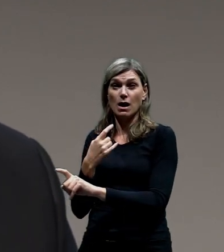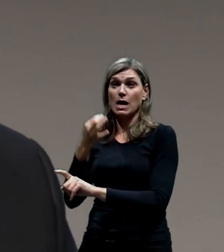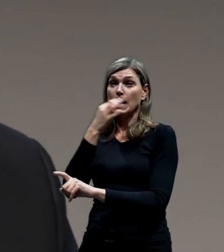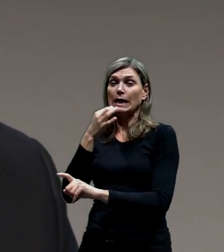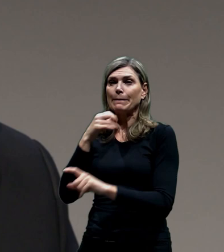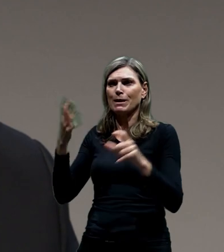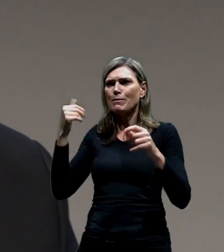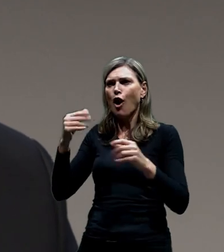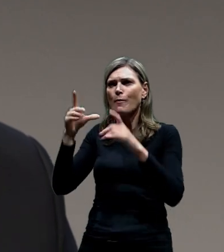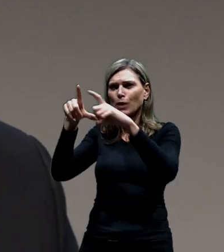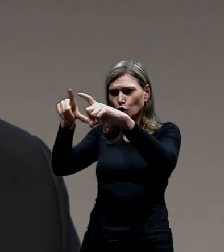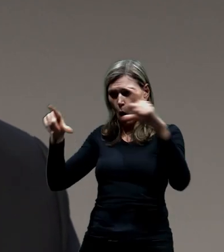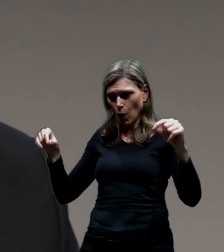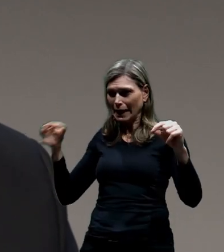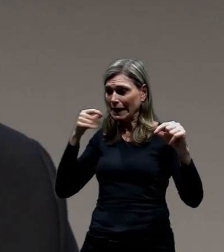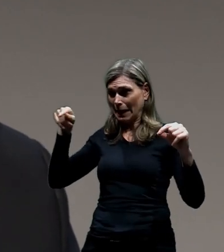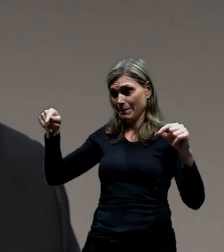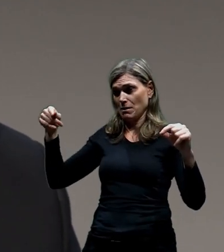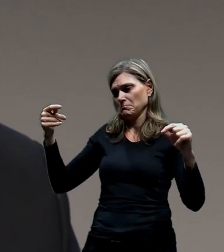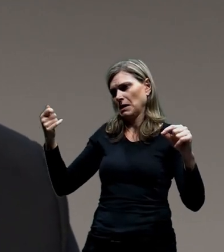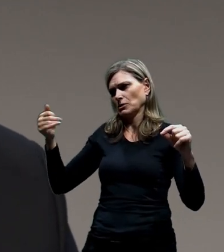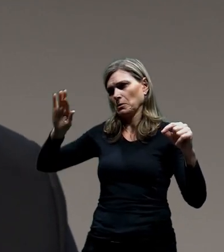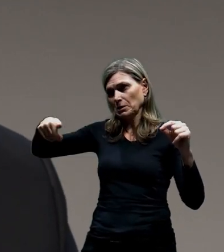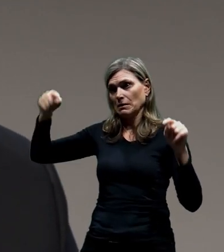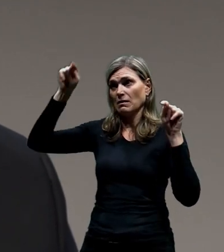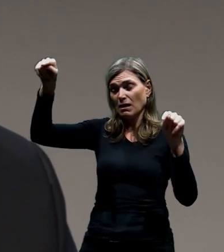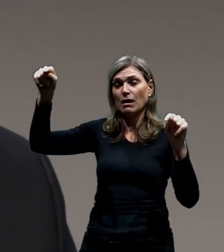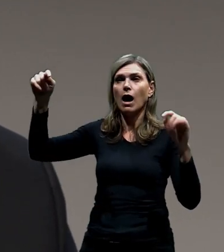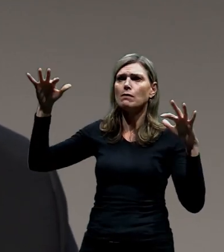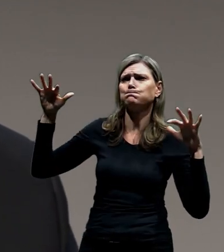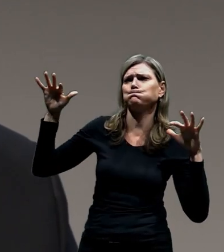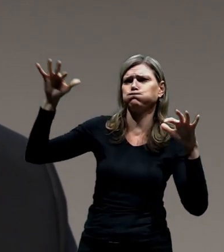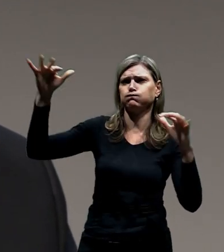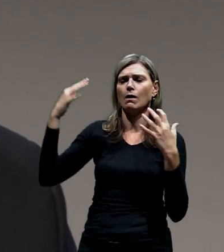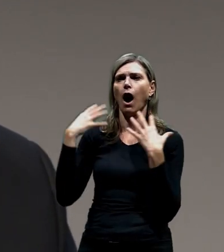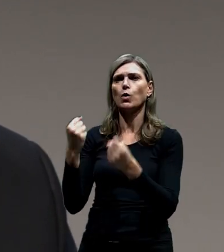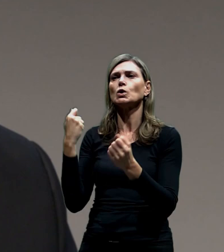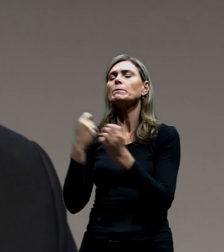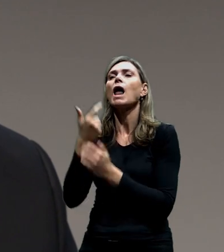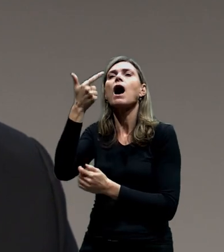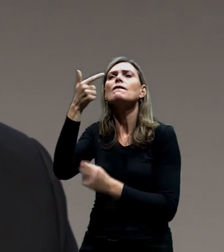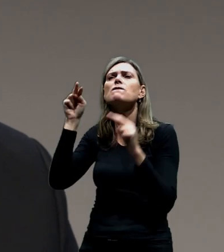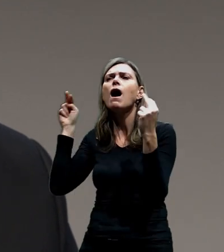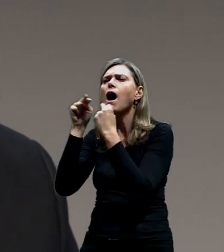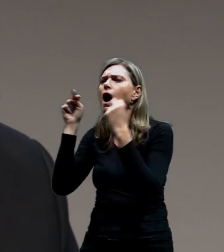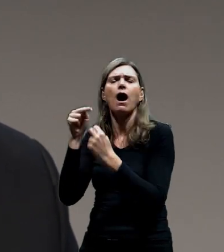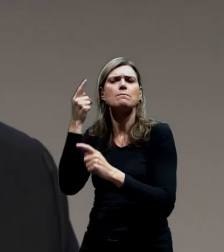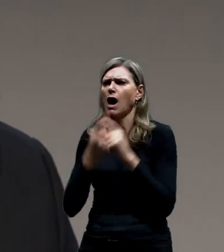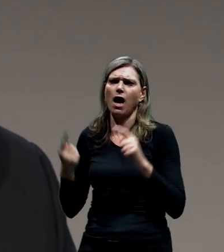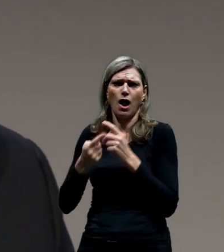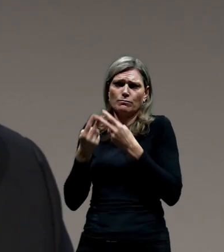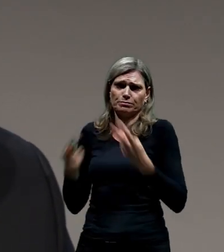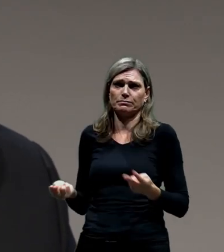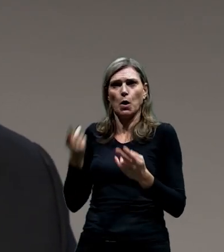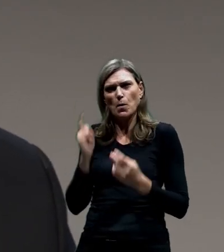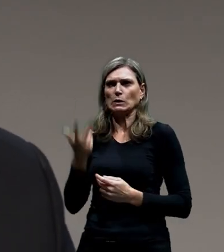trouhelníka ubyde jedna strana, tak ta zátěž těch ostatních dvou stran bude taková, že nám prostě ty dva pruhy je nepřenesou. A v